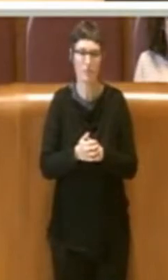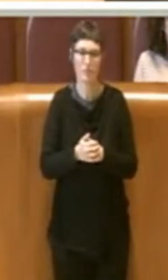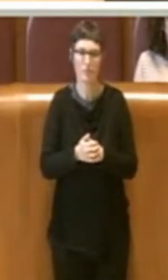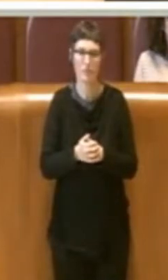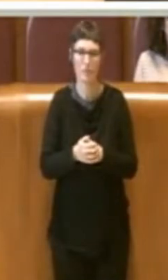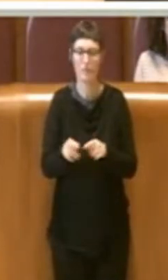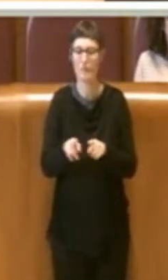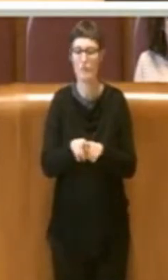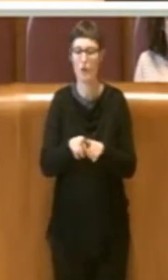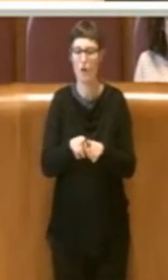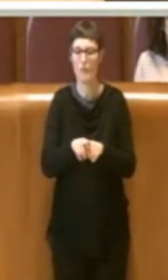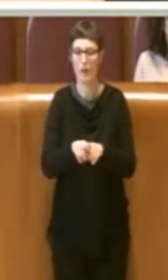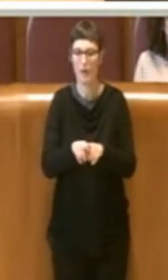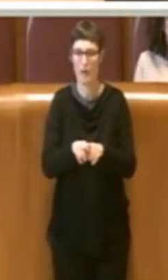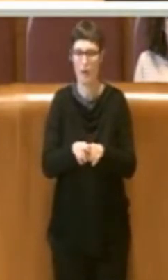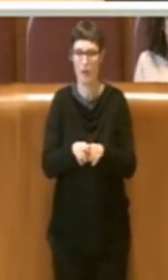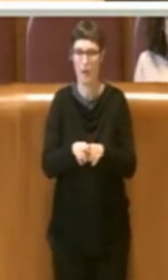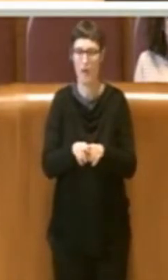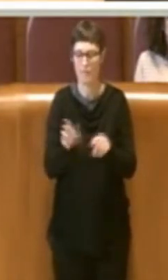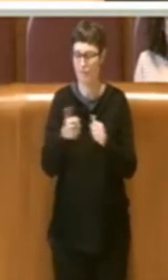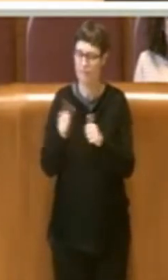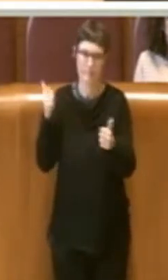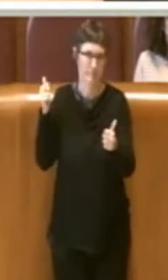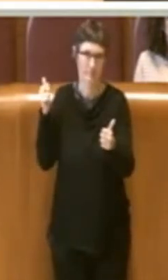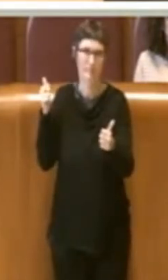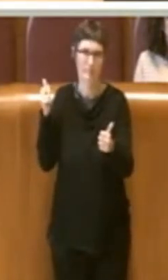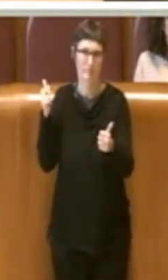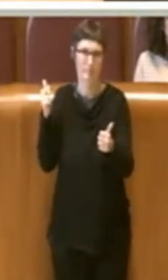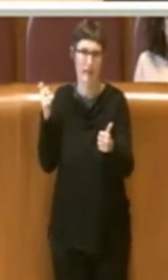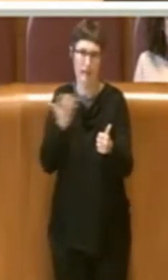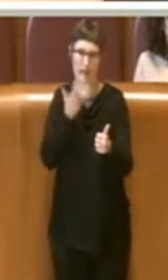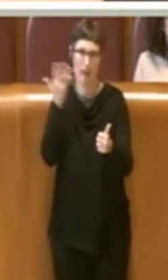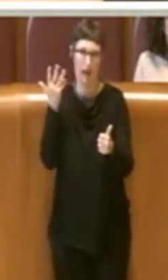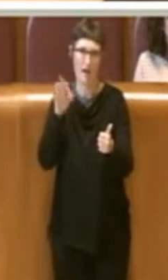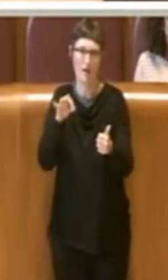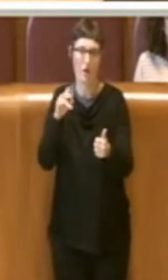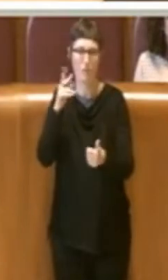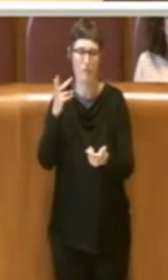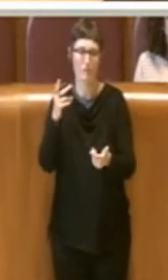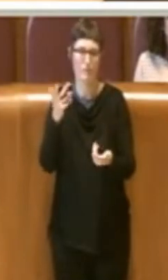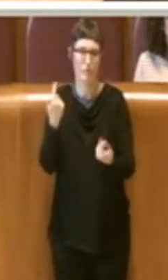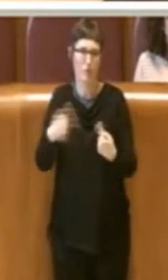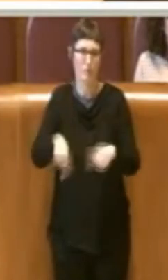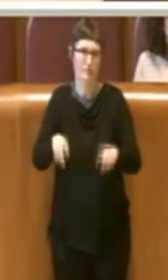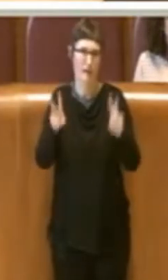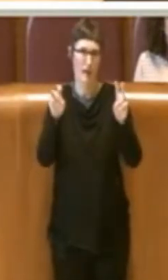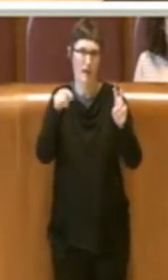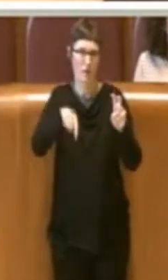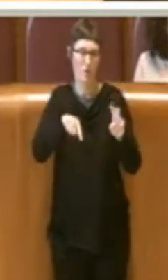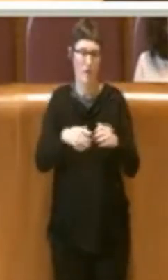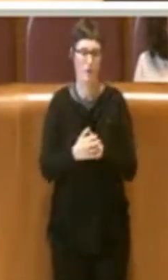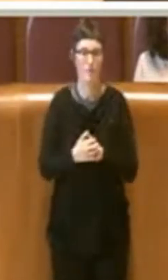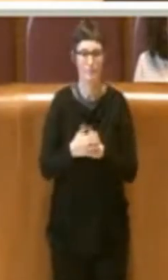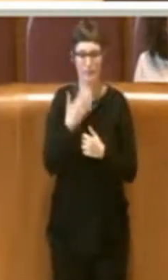di distacco, di differente punto di vista su questa tematica rispetto alle precedenti amministrazioni. Grazie Presidente.